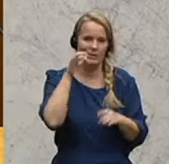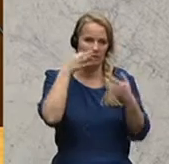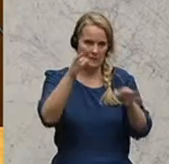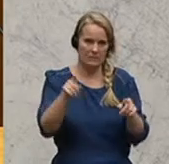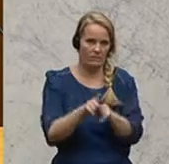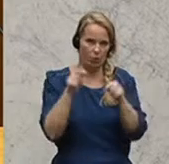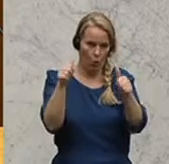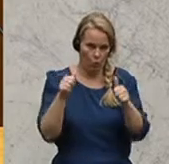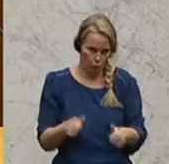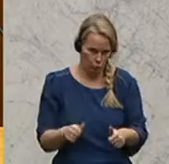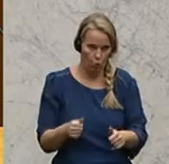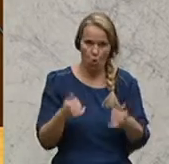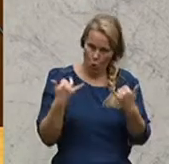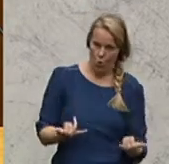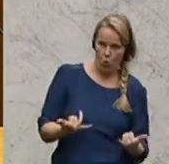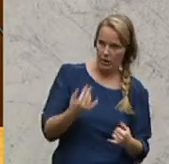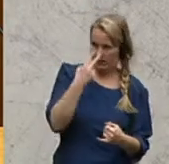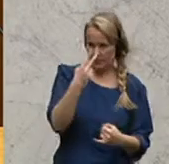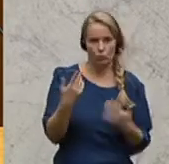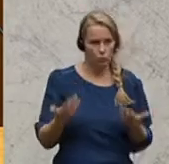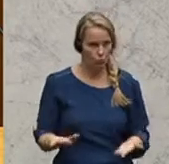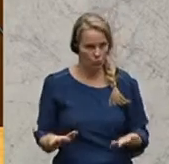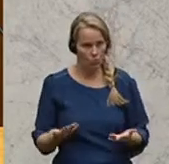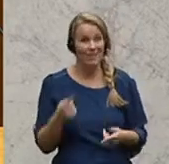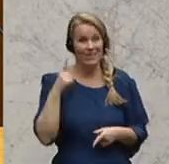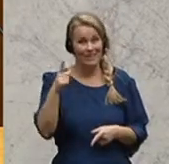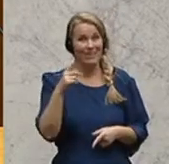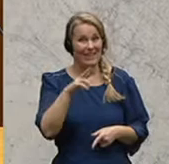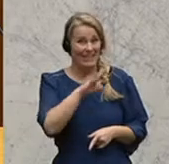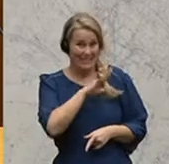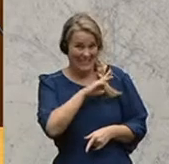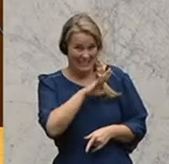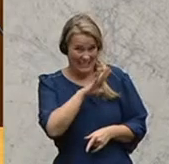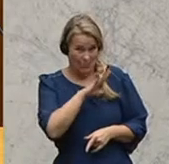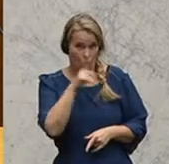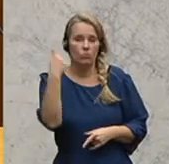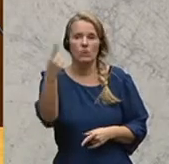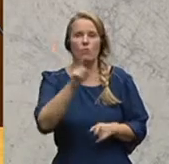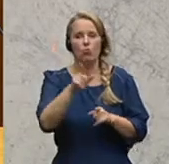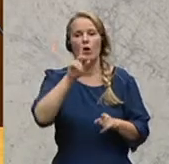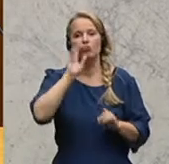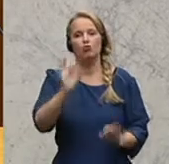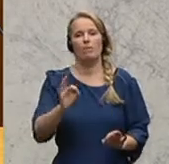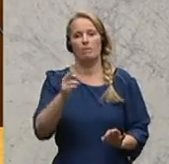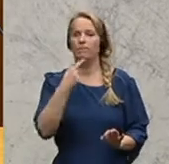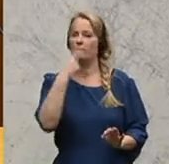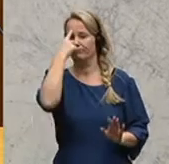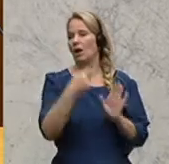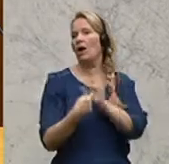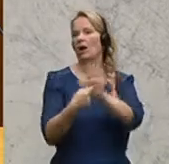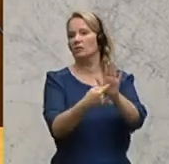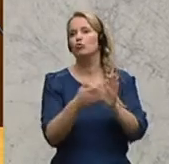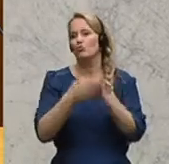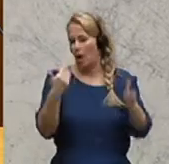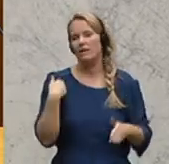Konkurs. Jedenfalls aus heutiger Sicht nicht. Weil das Risiko, was sie hatten, Reputationsverlust hatten sie keinen. Das stimmt. Wobei den